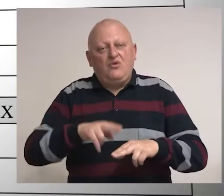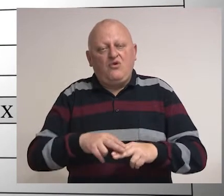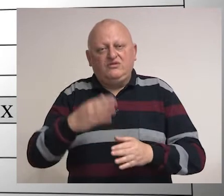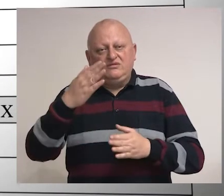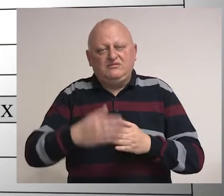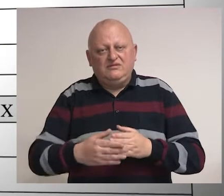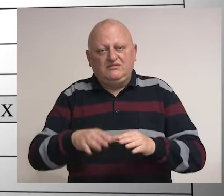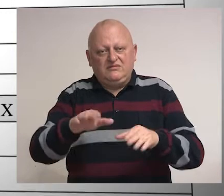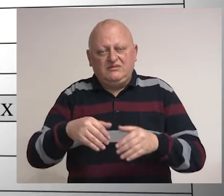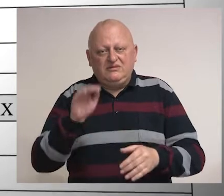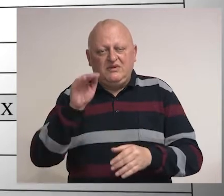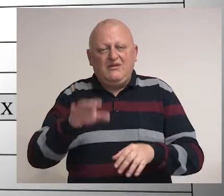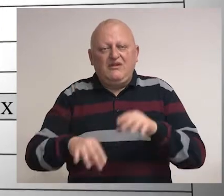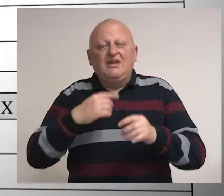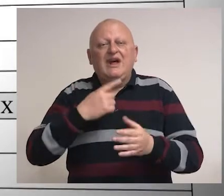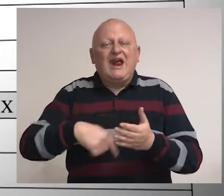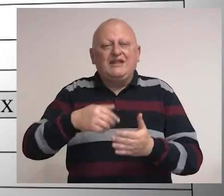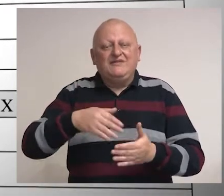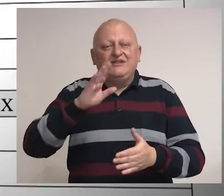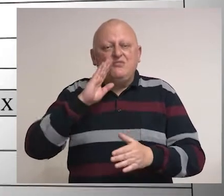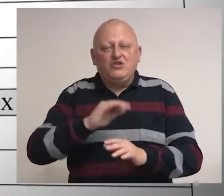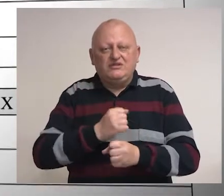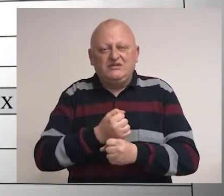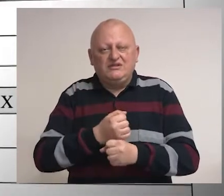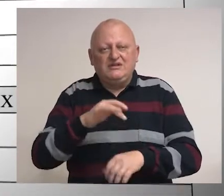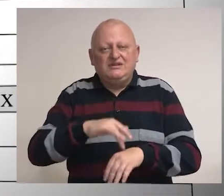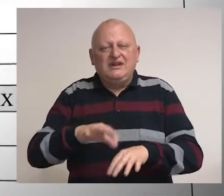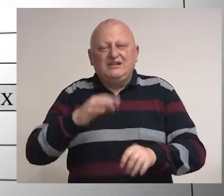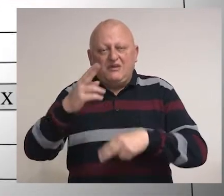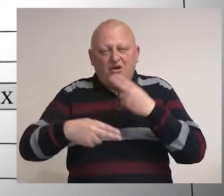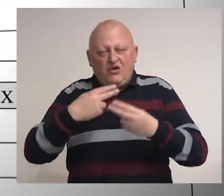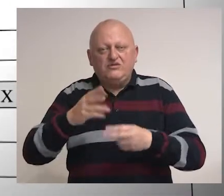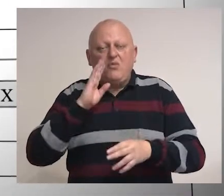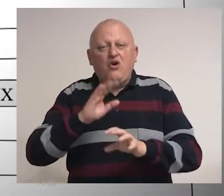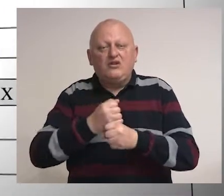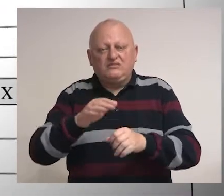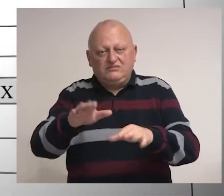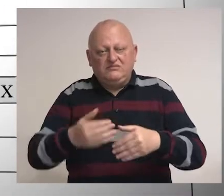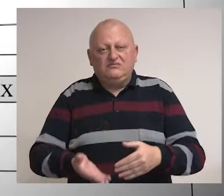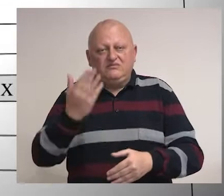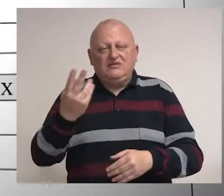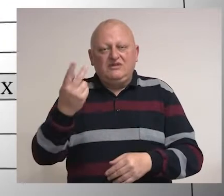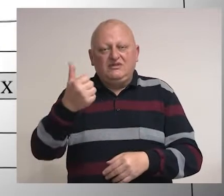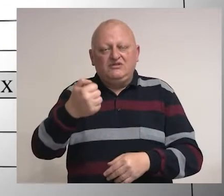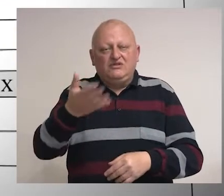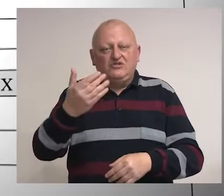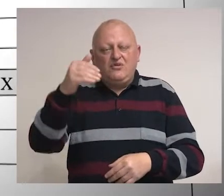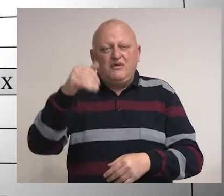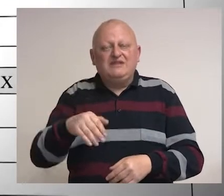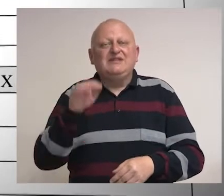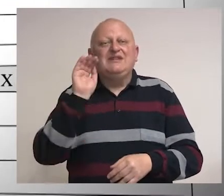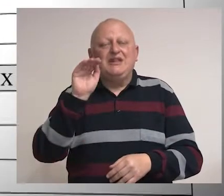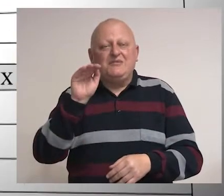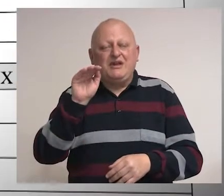roku za prijem prijava birača za glasanje van BiH, Centralna izborna komisija BiH je primila više od 150.000 prijava.